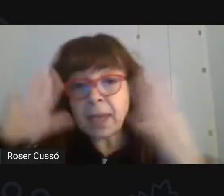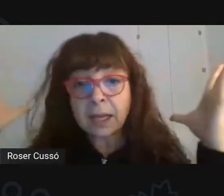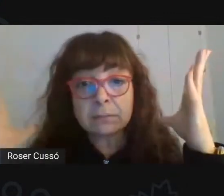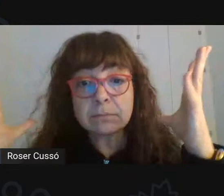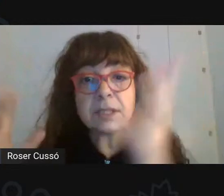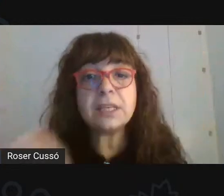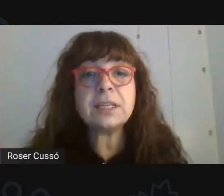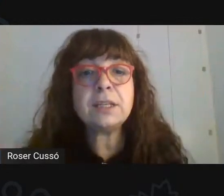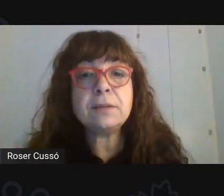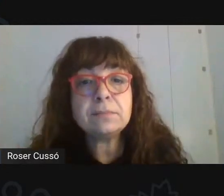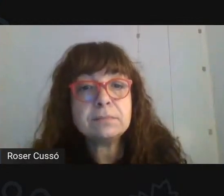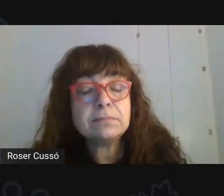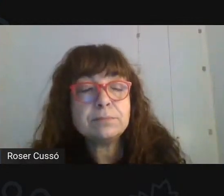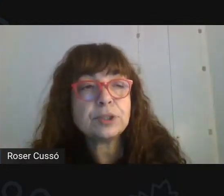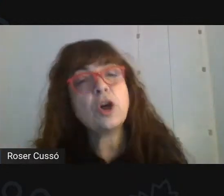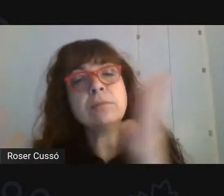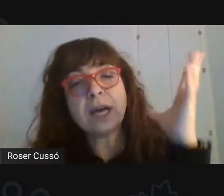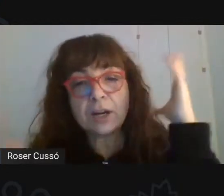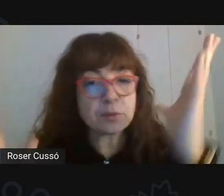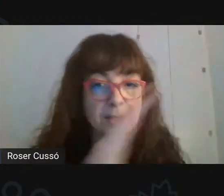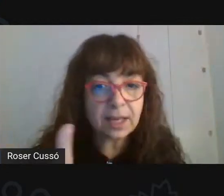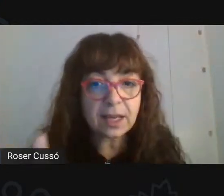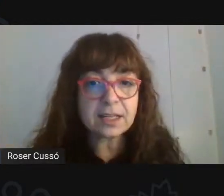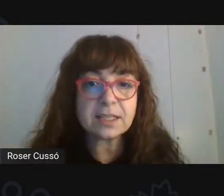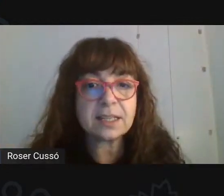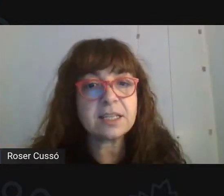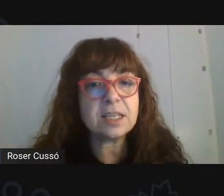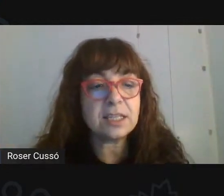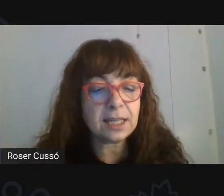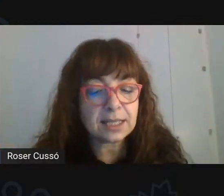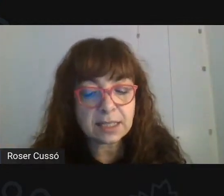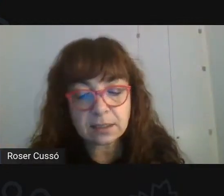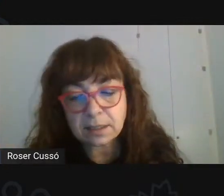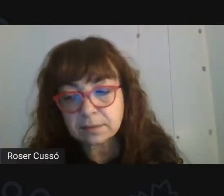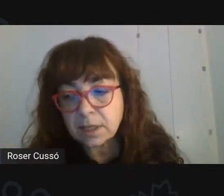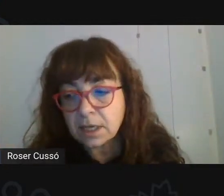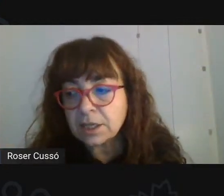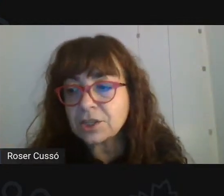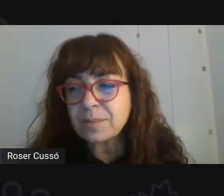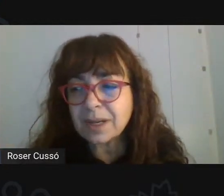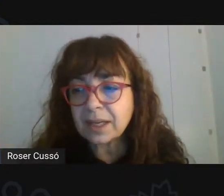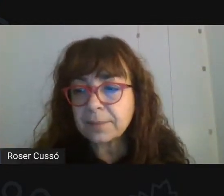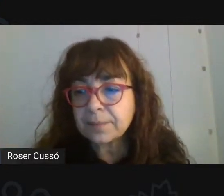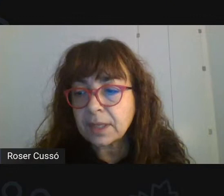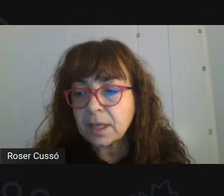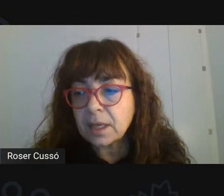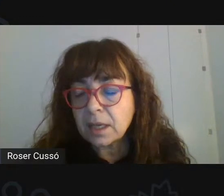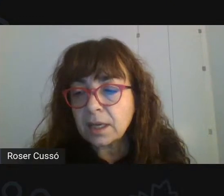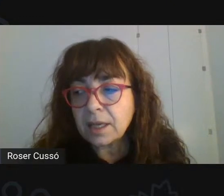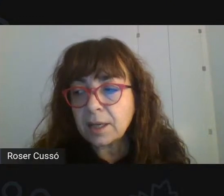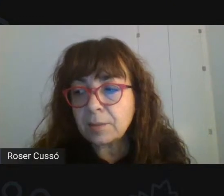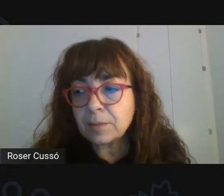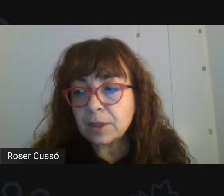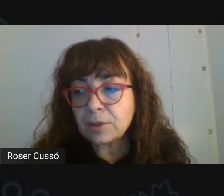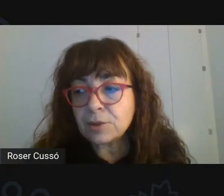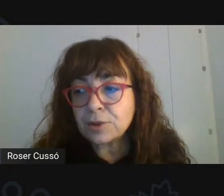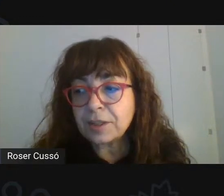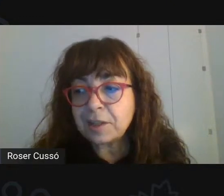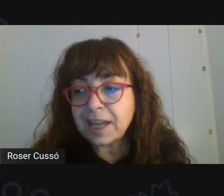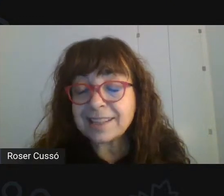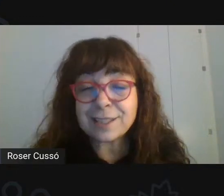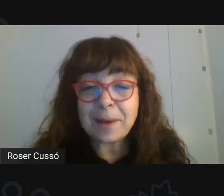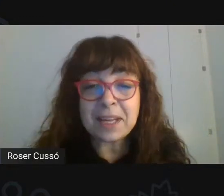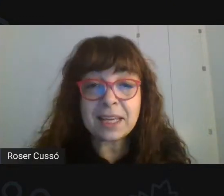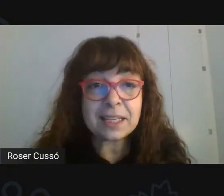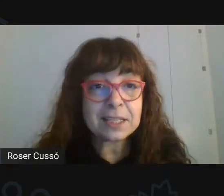volta canviant i dient doncs no, ara no és platac, ara és l'estratègia digital de centre. I això per què? No